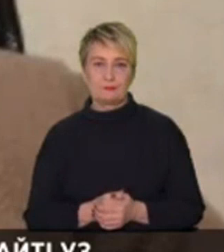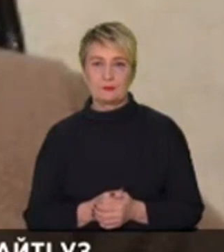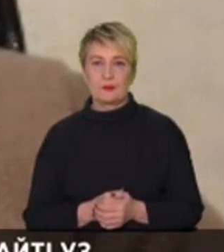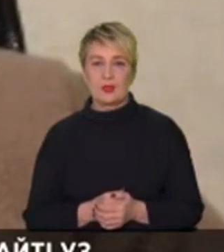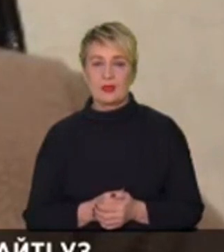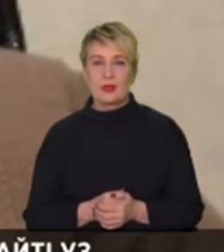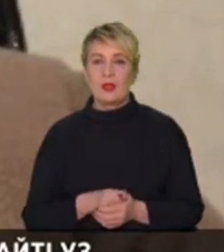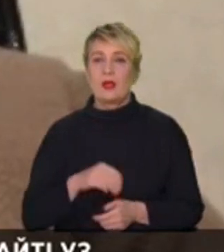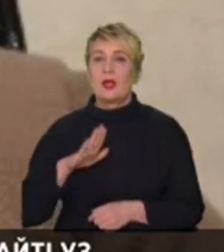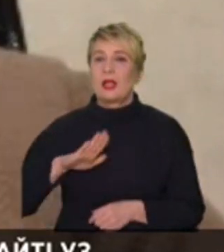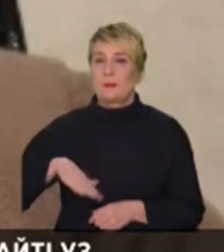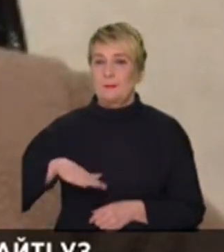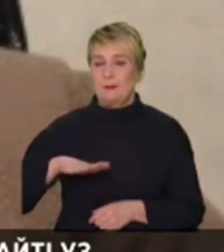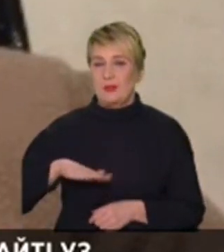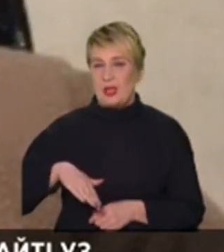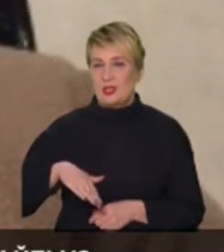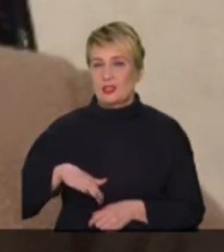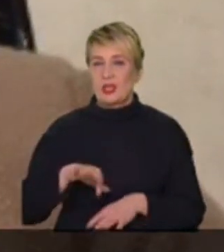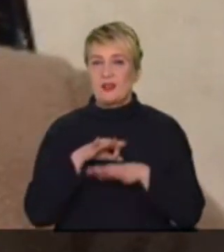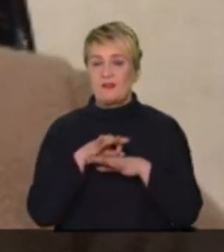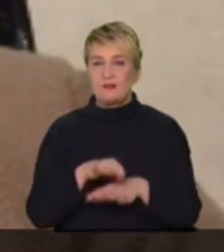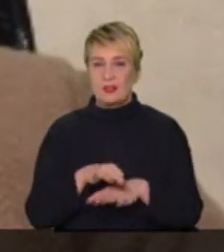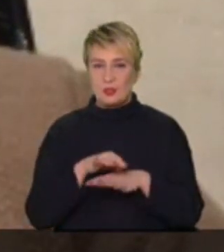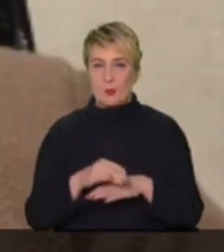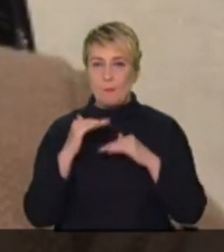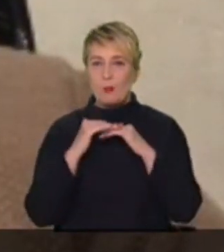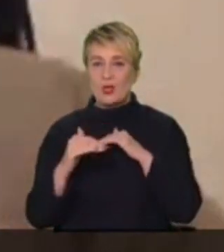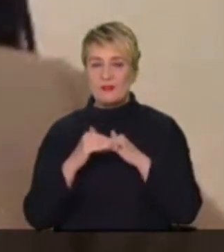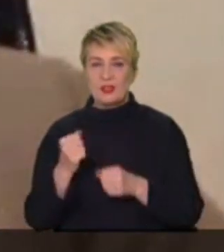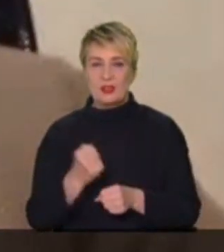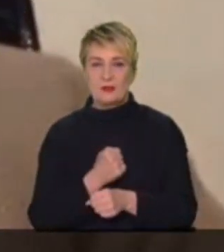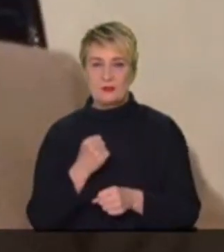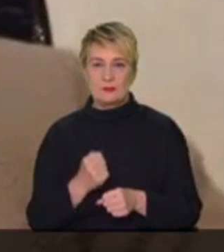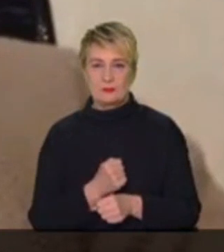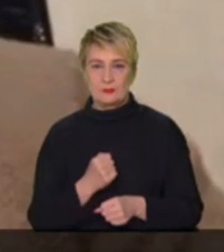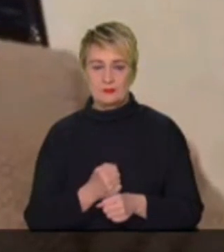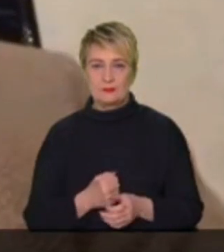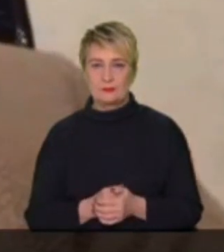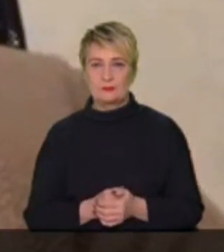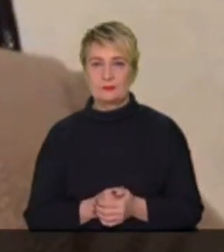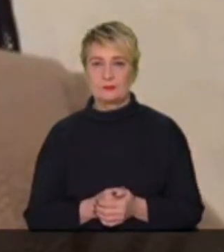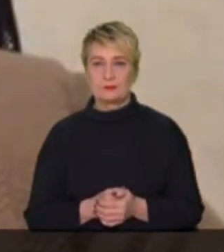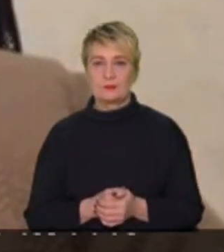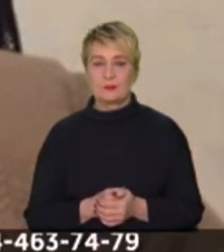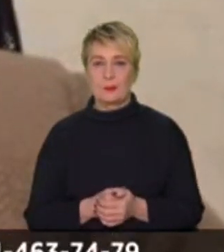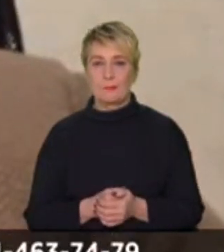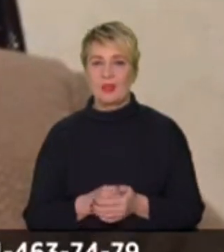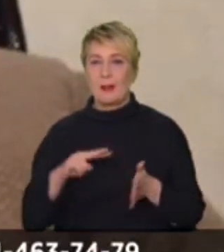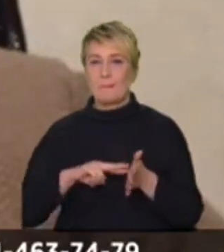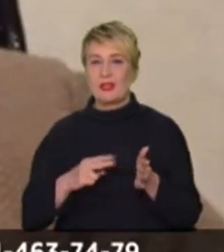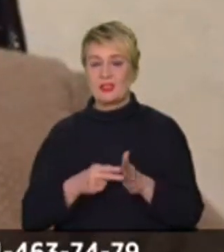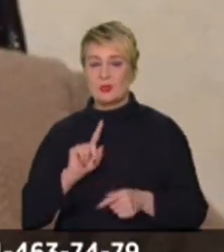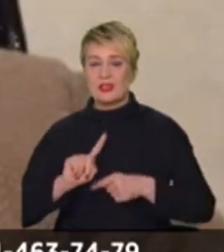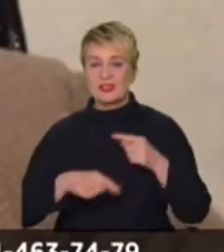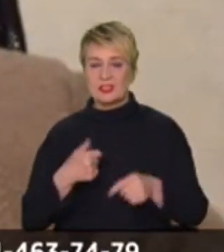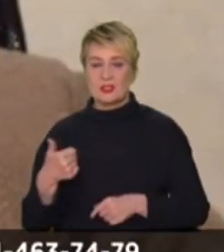далі ми ведемо полеві роботи барануєм. Планируємо на наступній